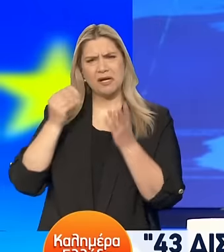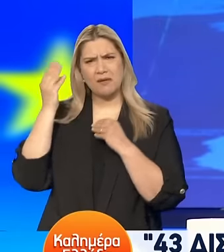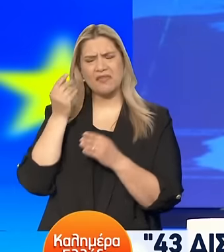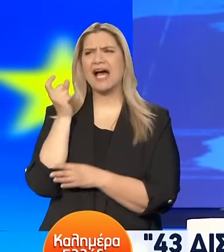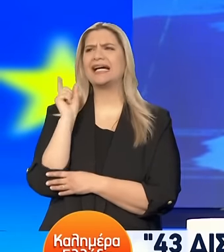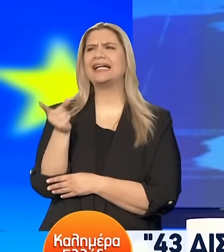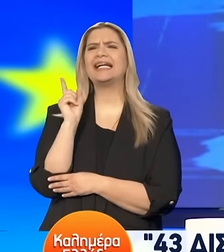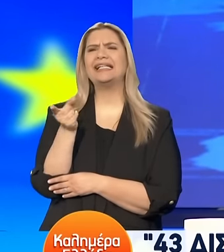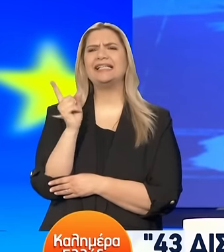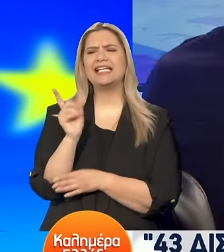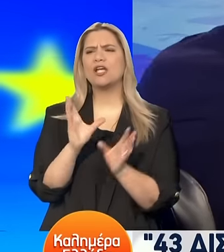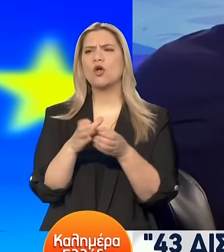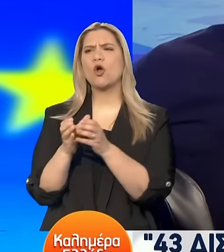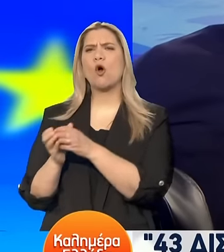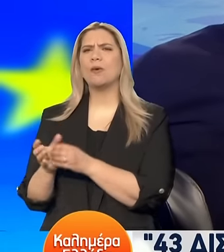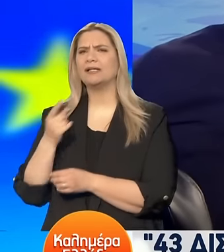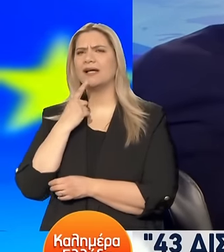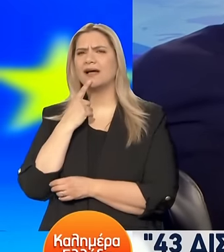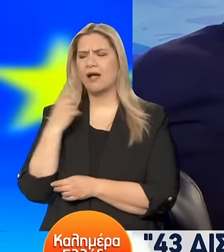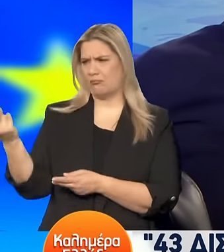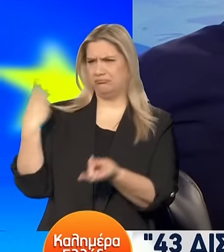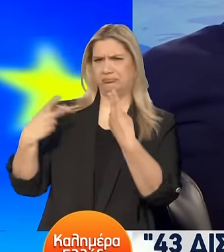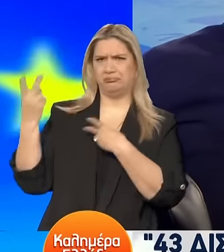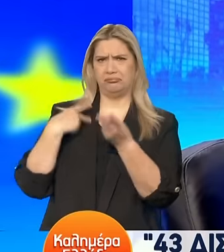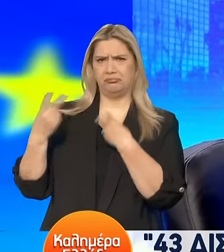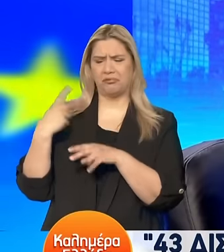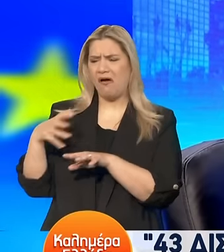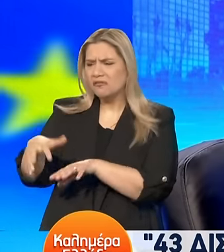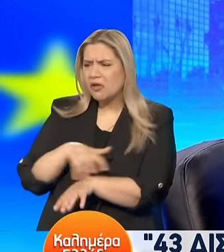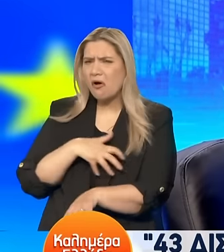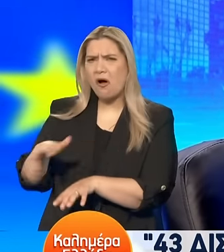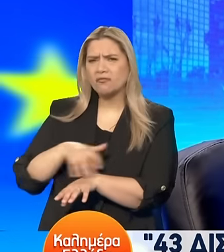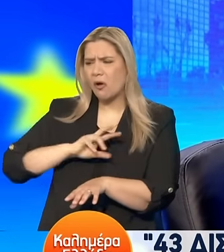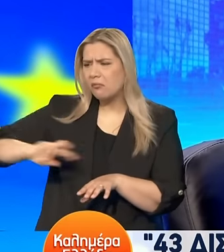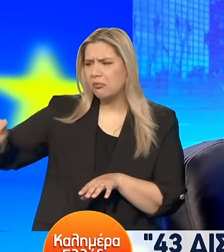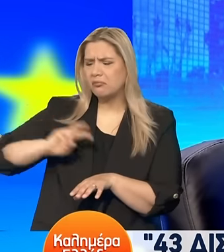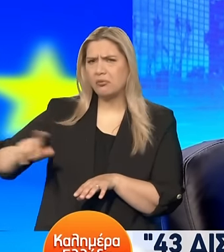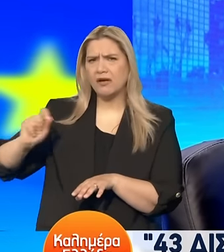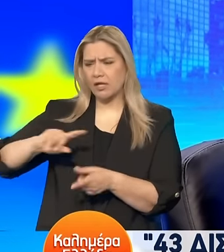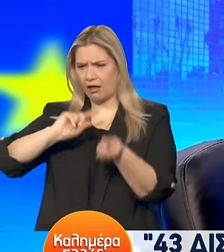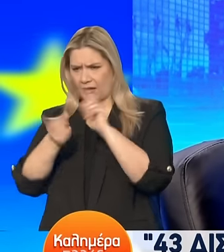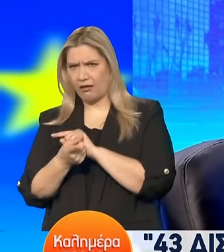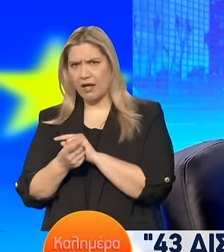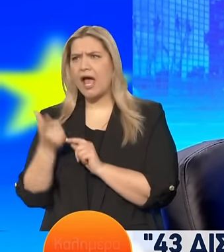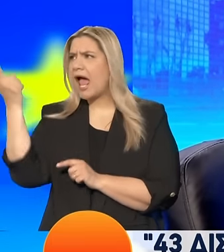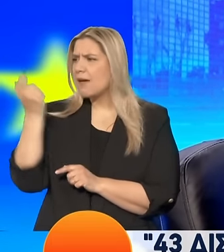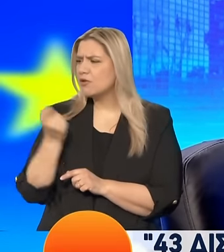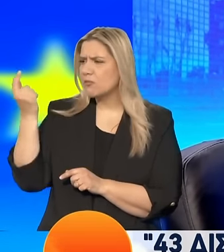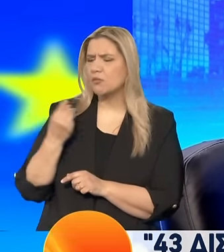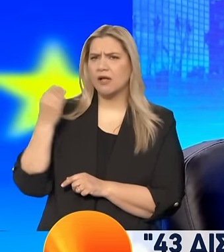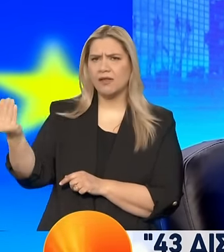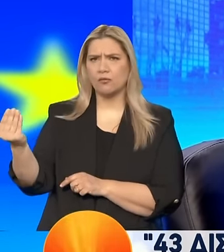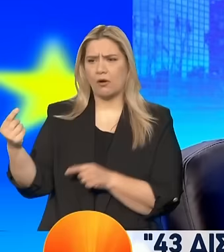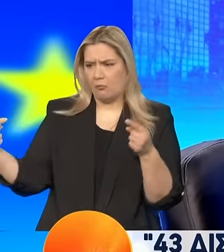μάλιστα από κάποια κόμματα της αντιπολίτευσης ότι η μία μας κατηγορούν ότι φτωχοποιούμε την κοινωνία και την άλλη μας κατηγορούν ότι δίνουμε επιδόματα μάλλον δεν γίνονται και τα δύο. Σήμερα θα εκταμιευθούν